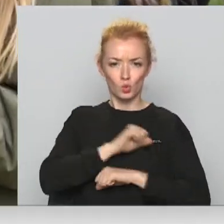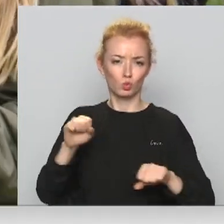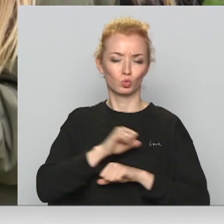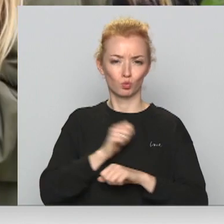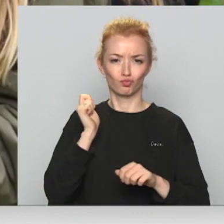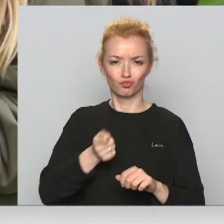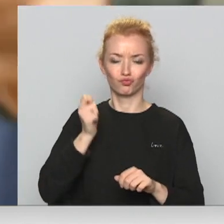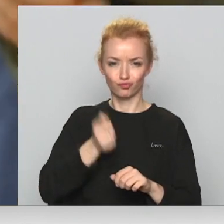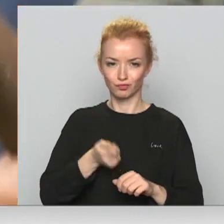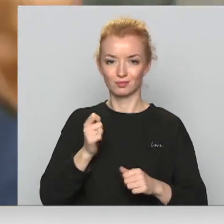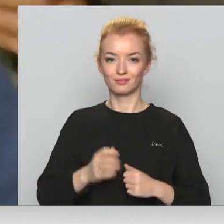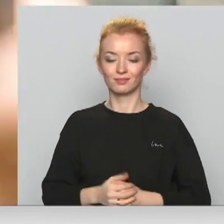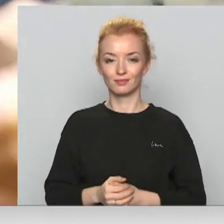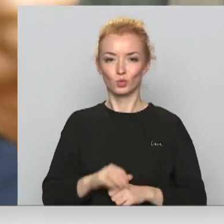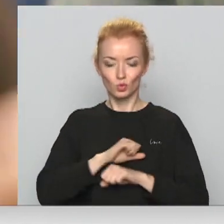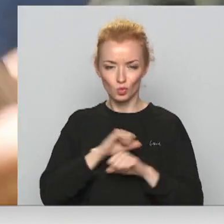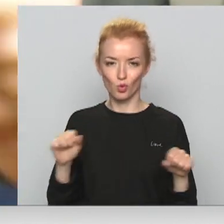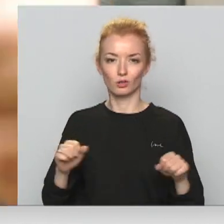citrāk, jā. Dusmīgāks.